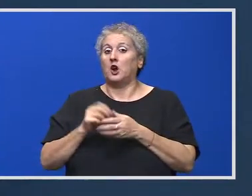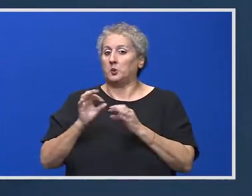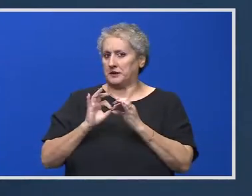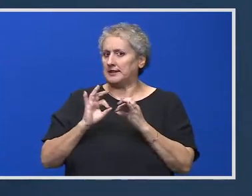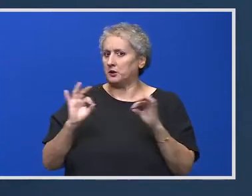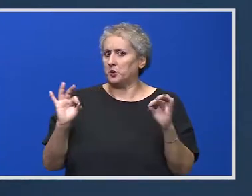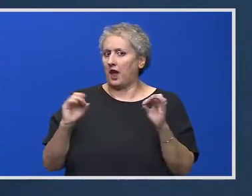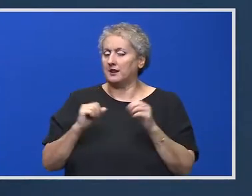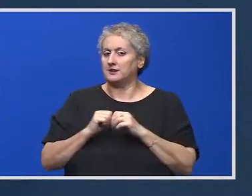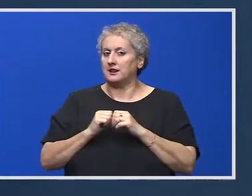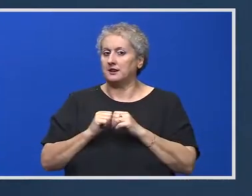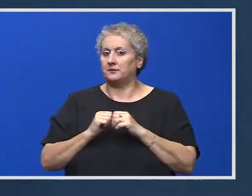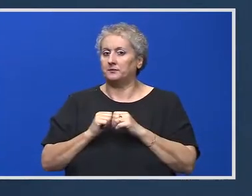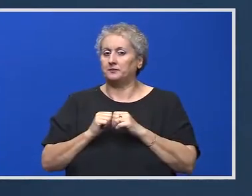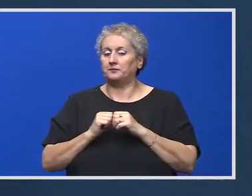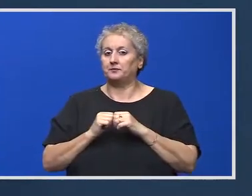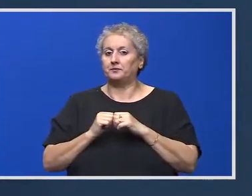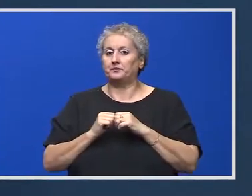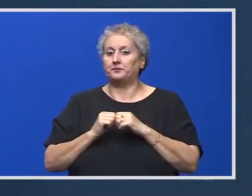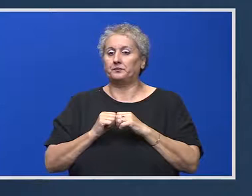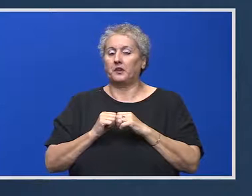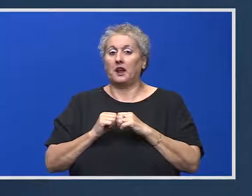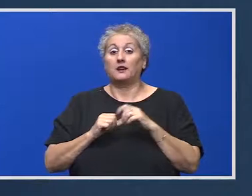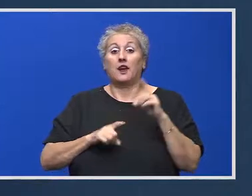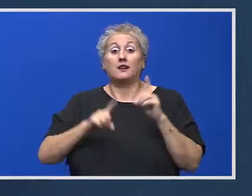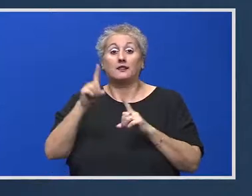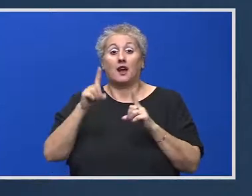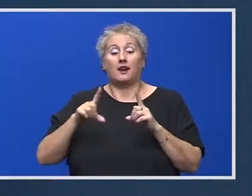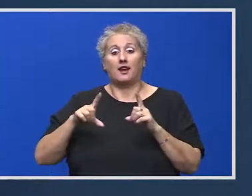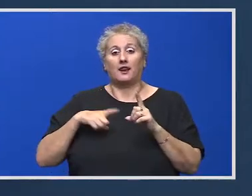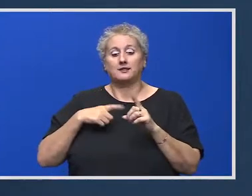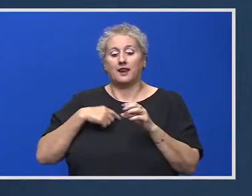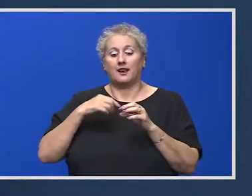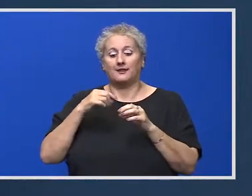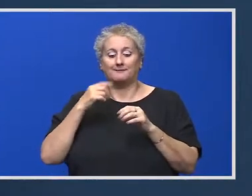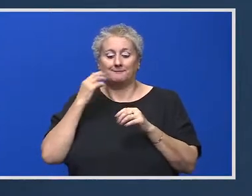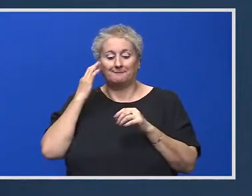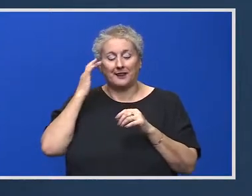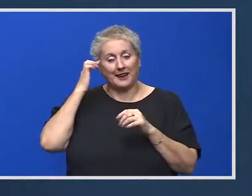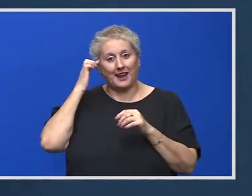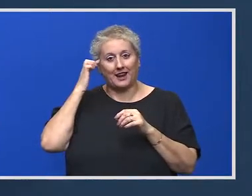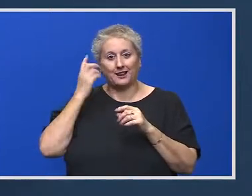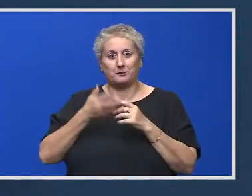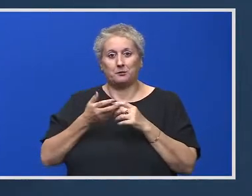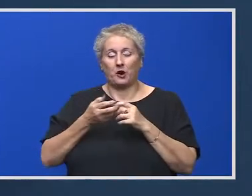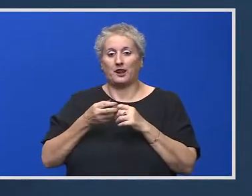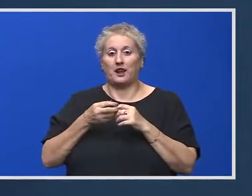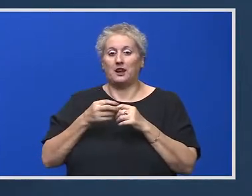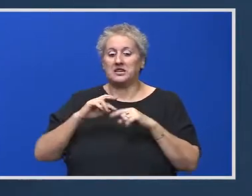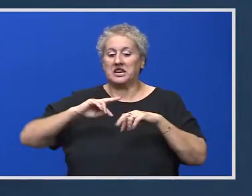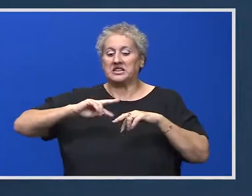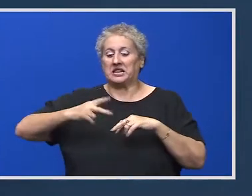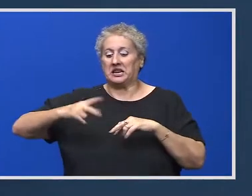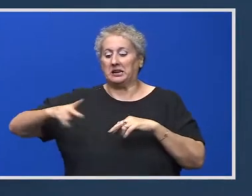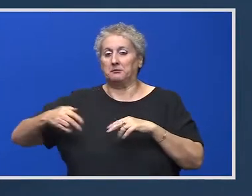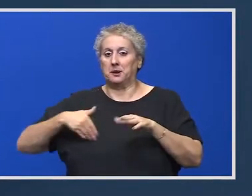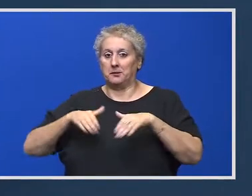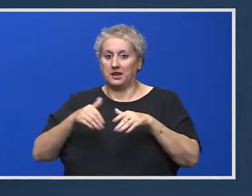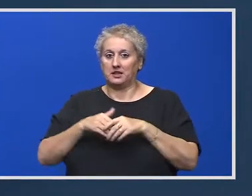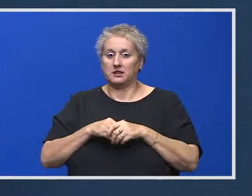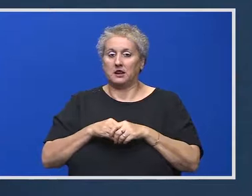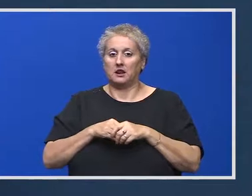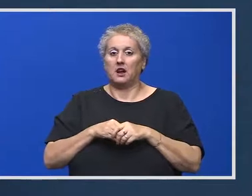siguranță, da. Cu siguranță, da. Și chiar dacă există rezerve cu privire la această sintagmă pact